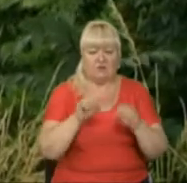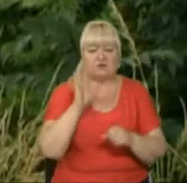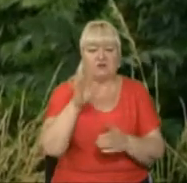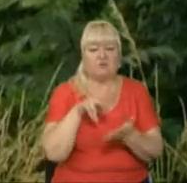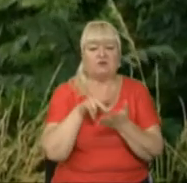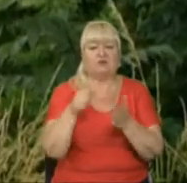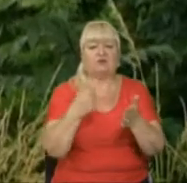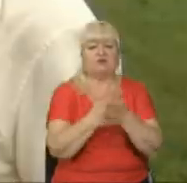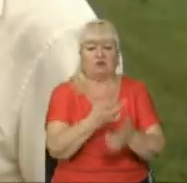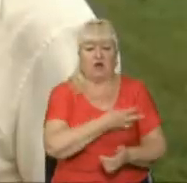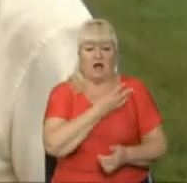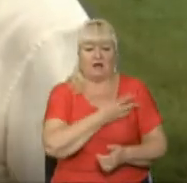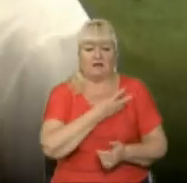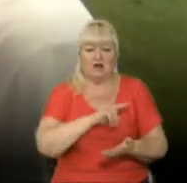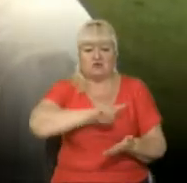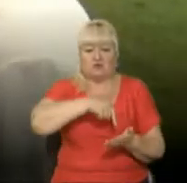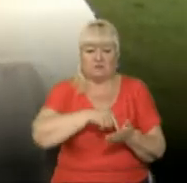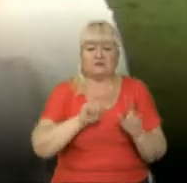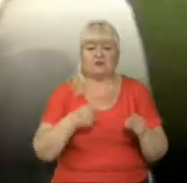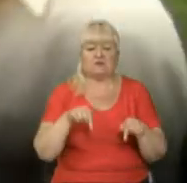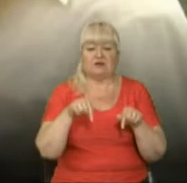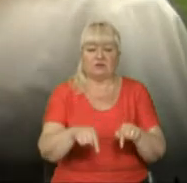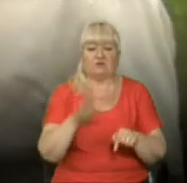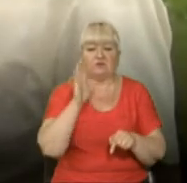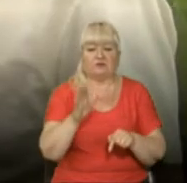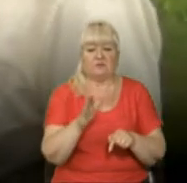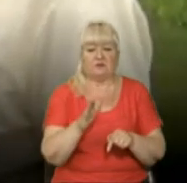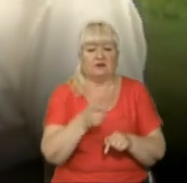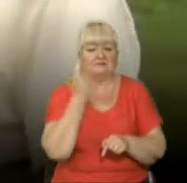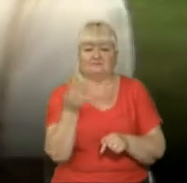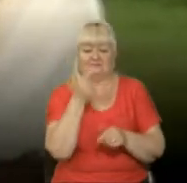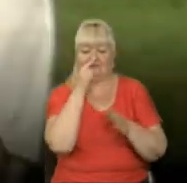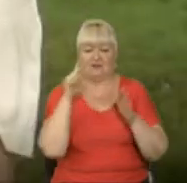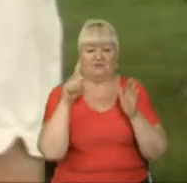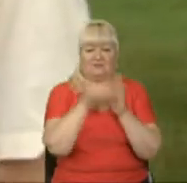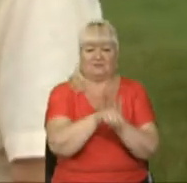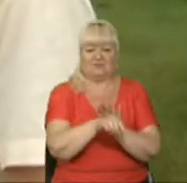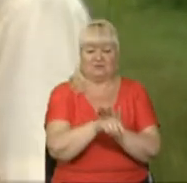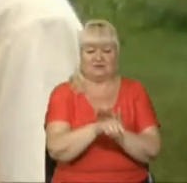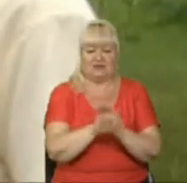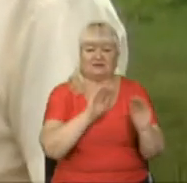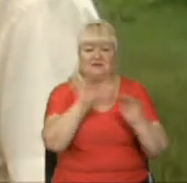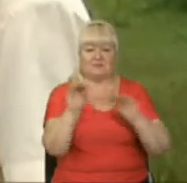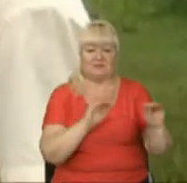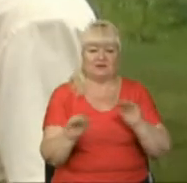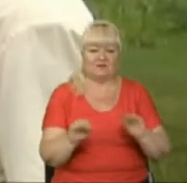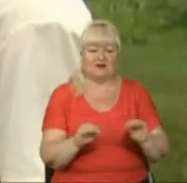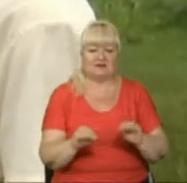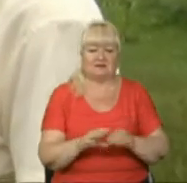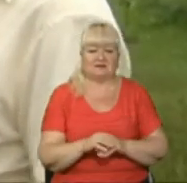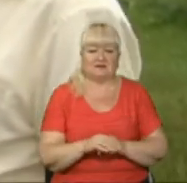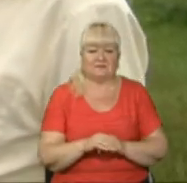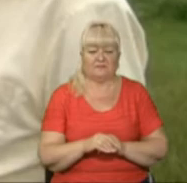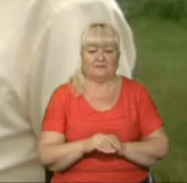княжого міста. Оскільки ми тут будемо мінімально втручатися мощеннями, елементами благоустрою в ландшафт, то